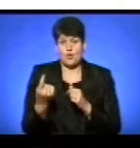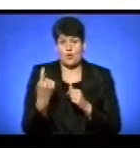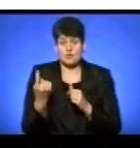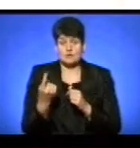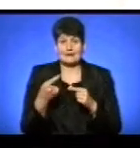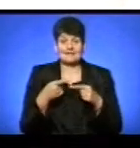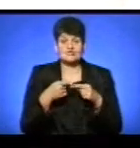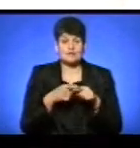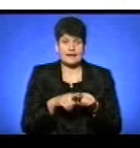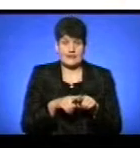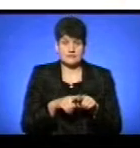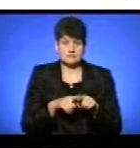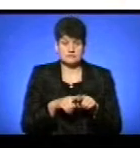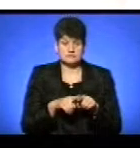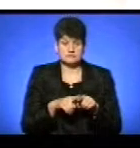інженер,